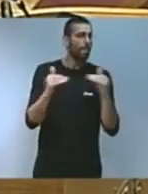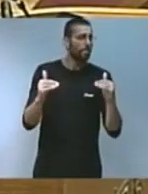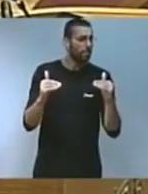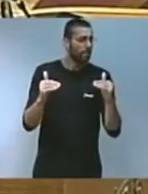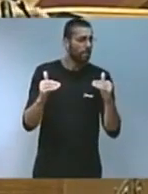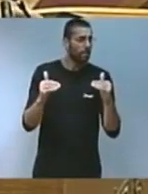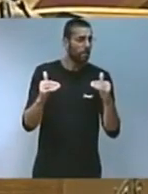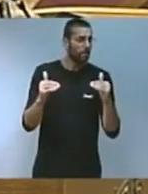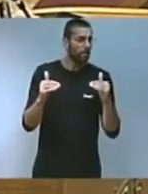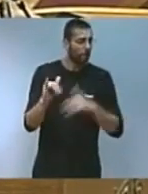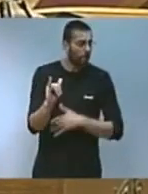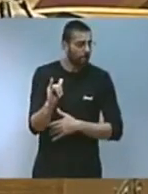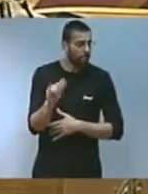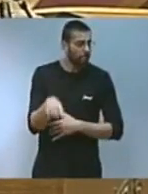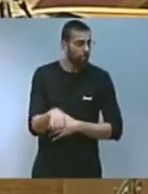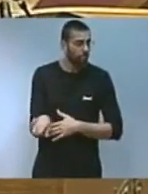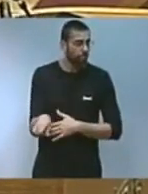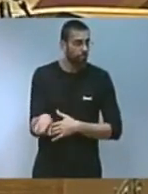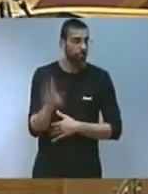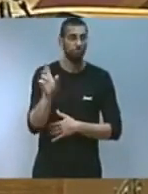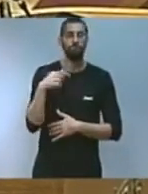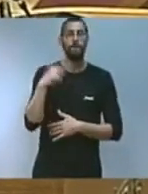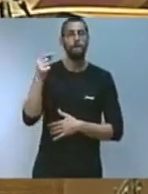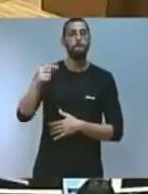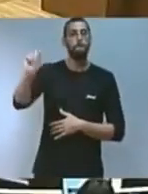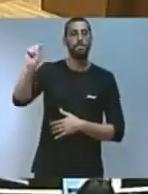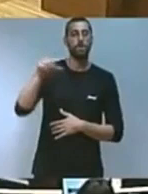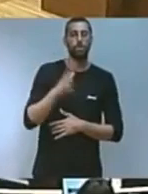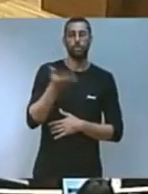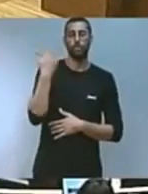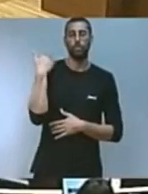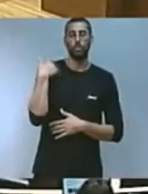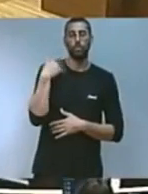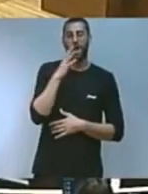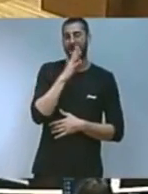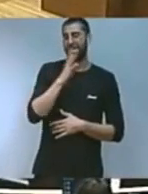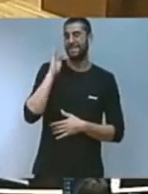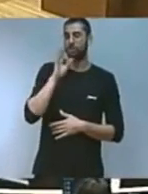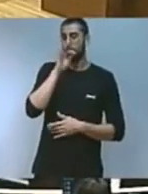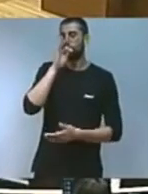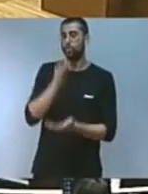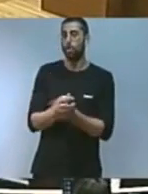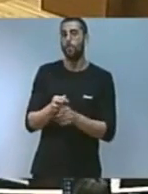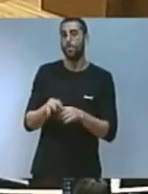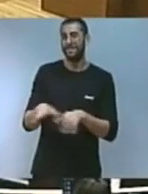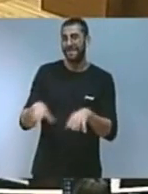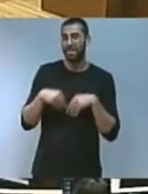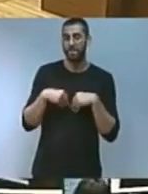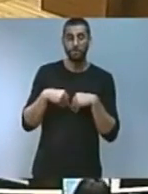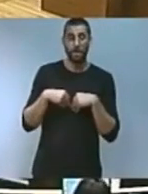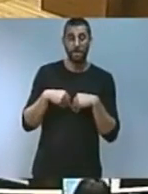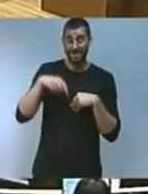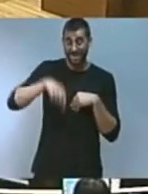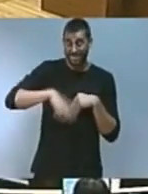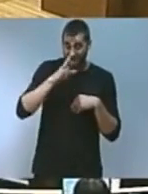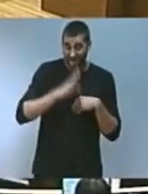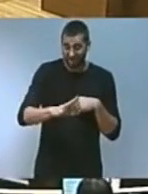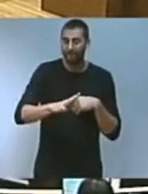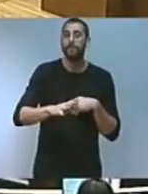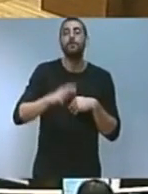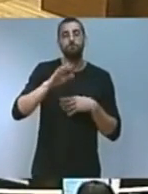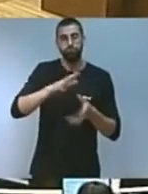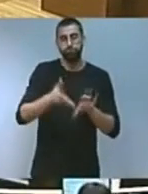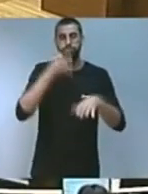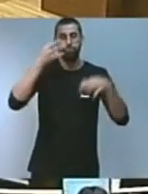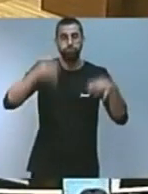vull fer especial menció d'un compromís que vam adquirir la passada legislatura i que aquesta ja serà una realitat la creació